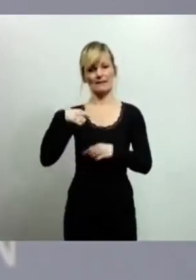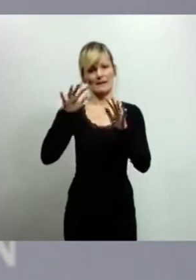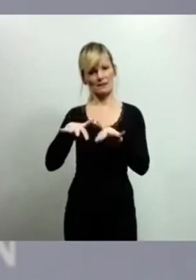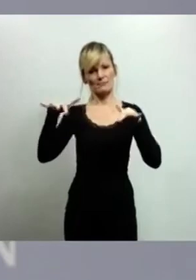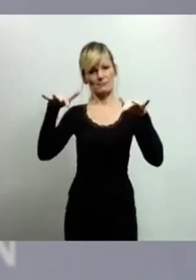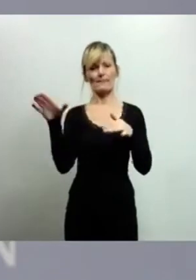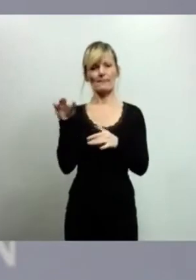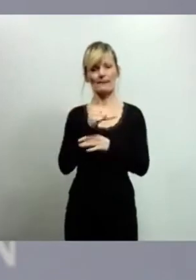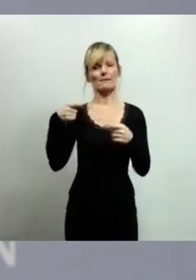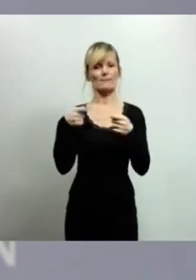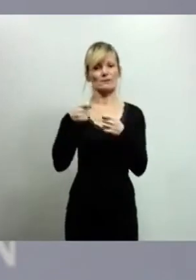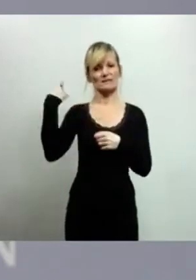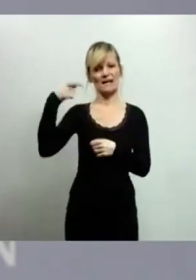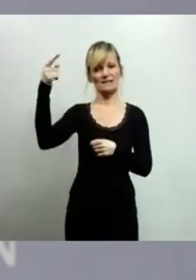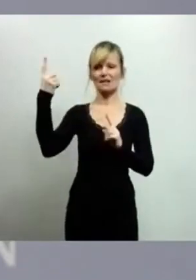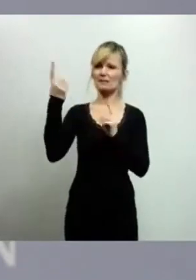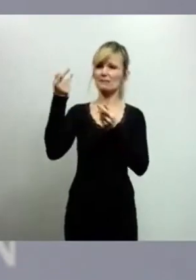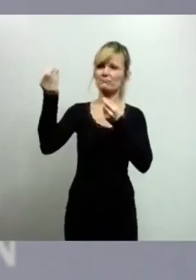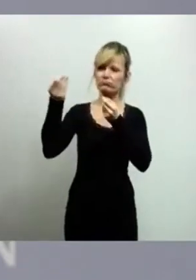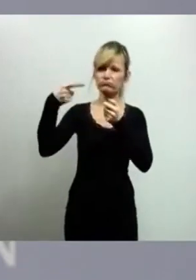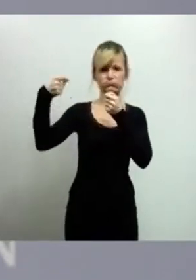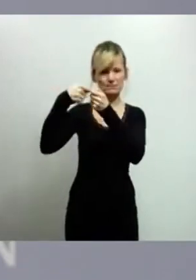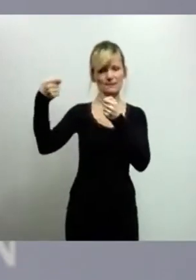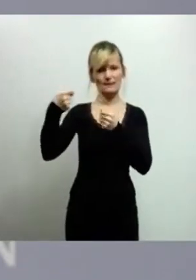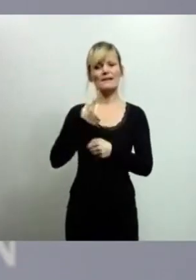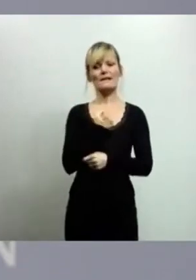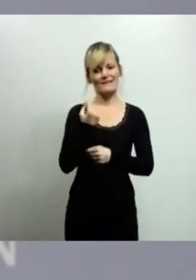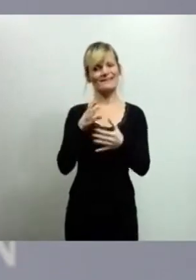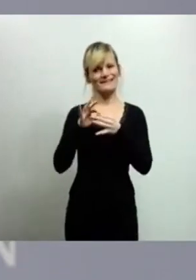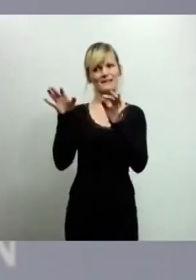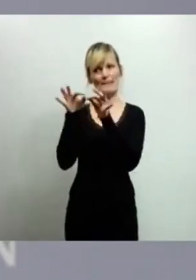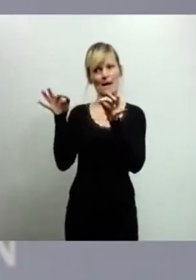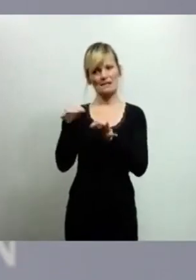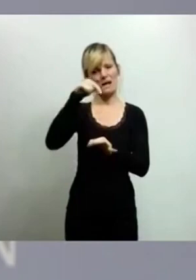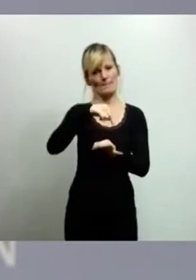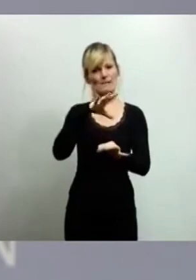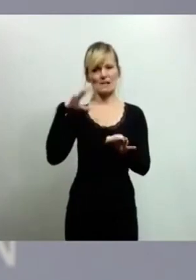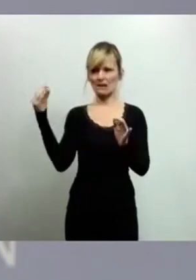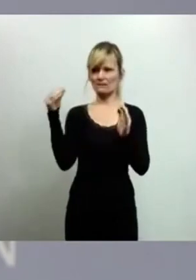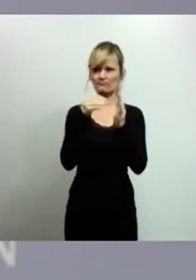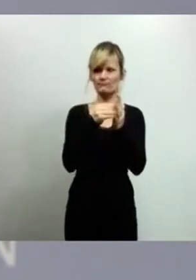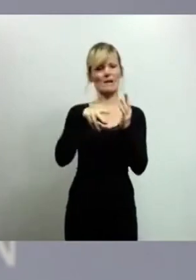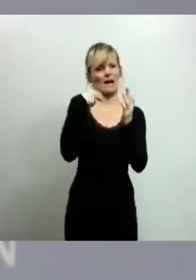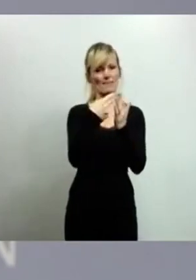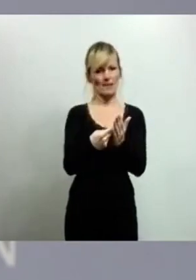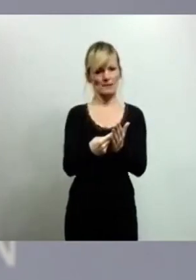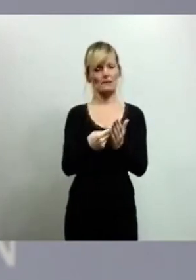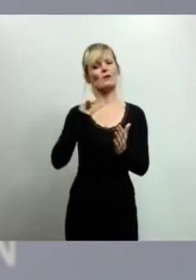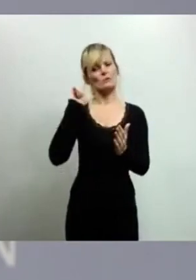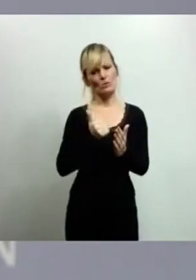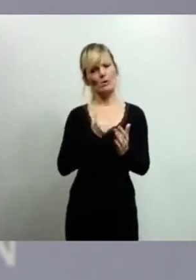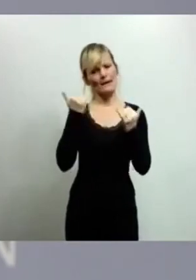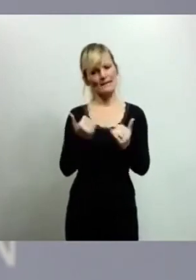Sie gelten ab heute. Neben der neuen Maskenpflicht soll vor allem sichergestellt werden, dass so viele Menschen wie möglich zu Hause bleiben.